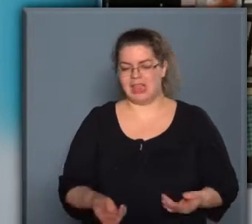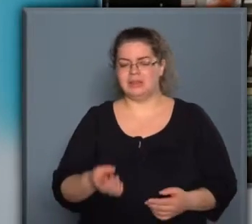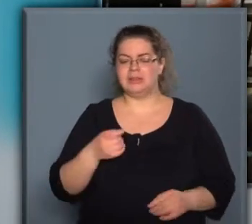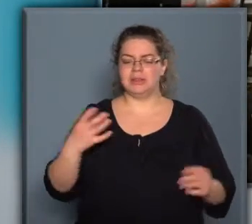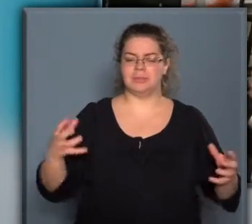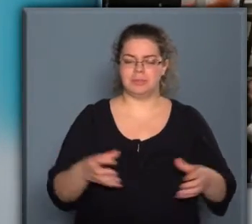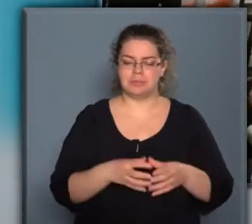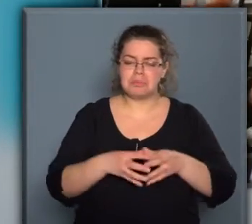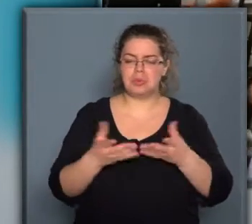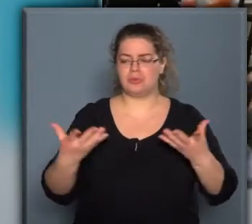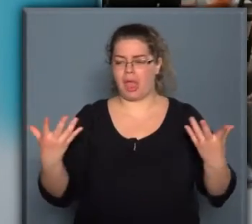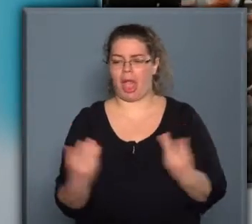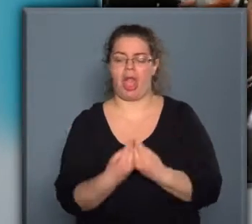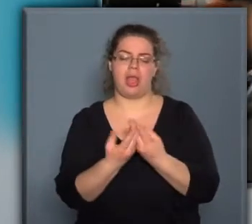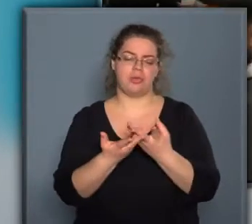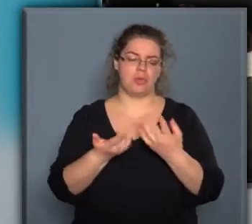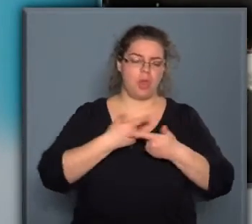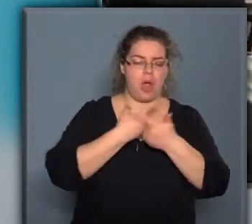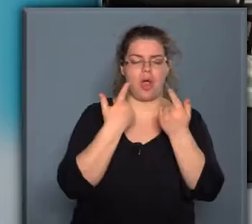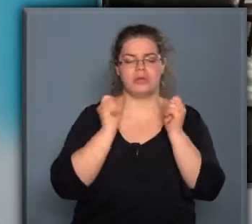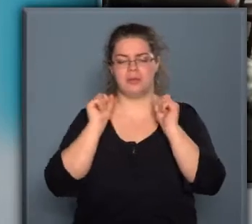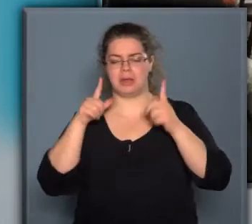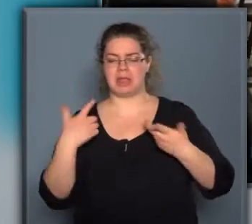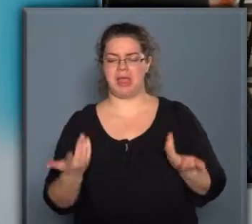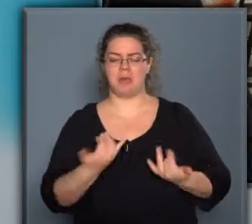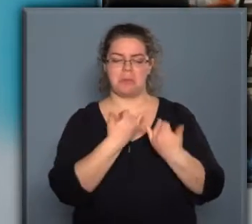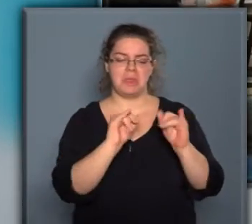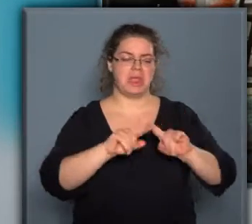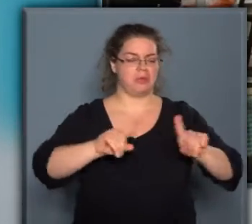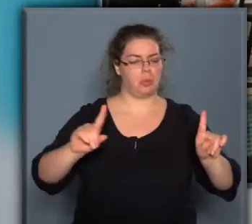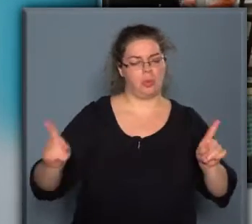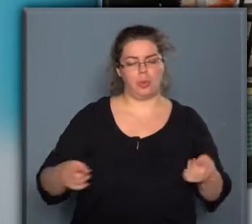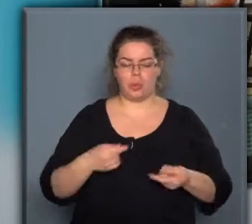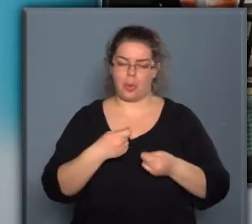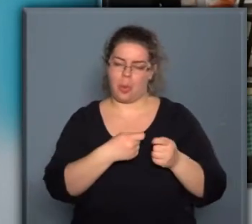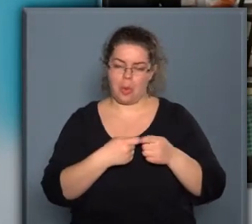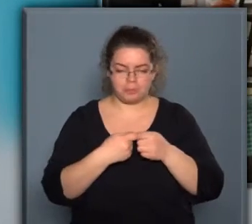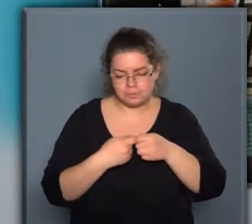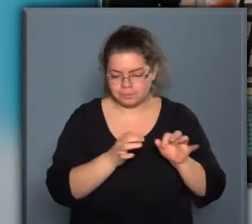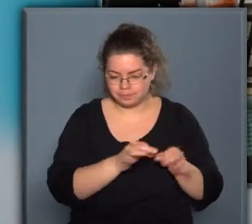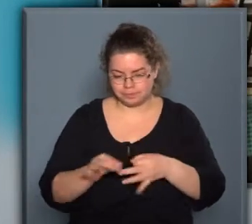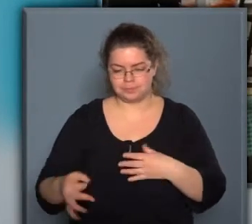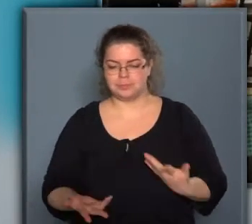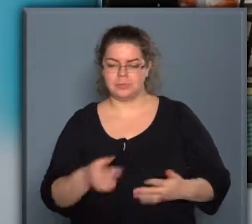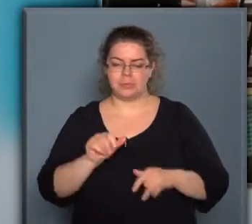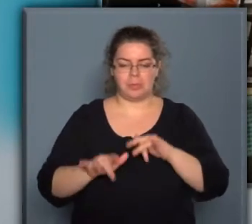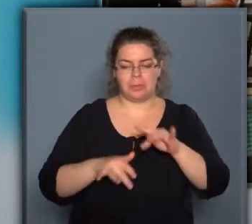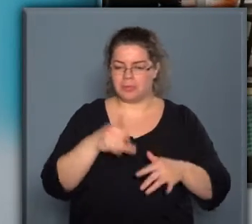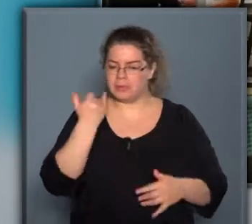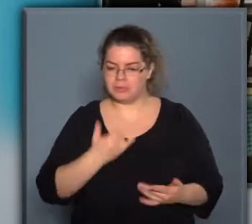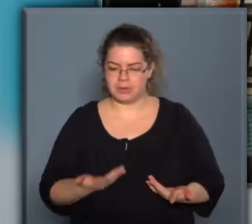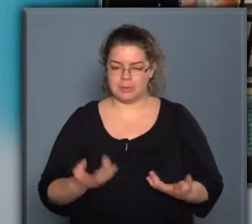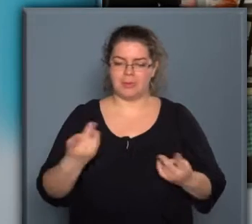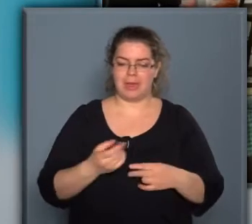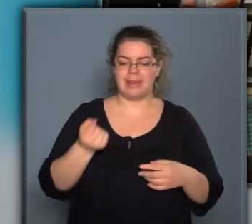Hanem, hogy közösen itt együtt hajnalban kelve mindenki külön készül, egy-két finomsággal,